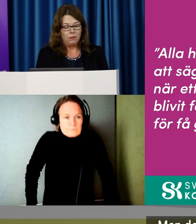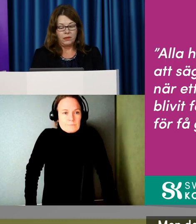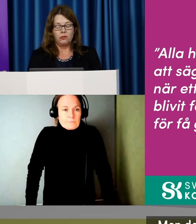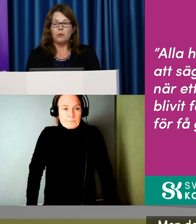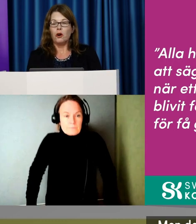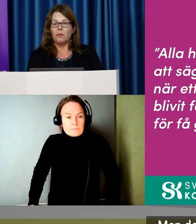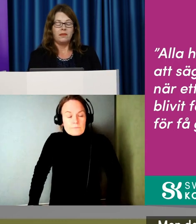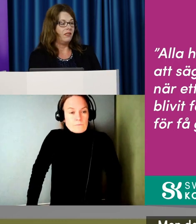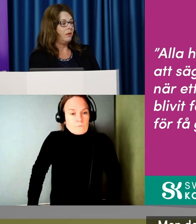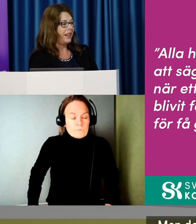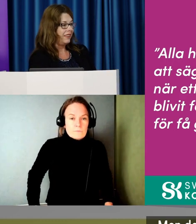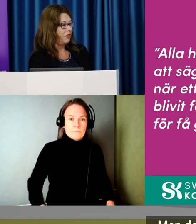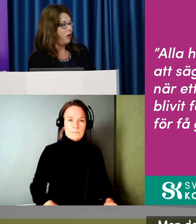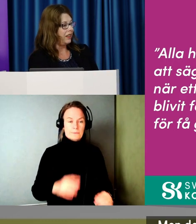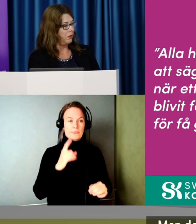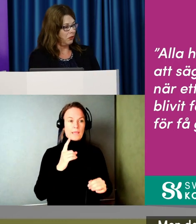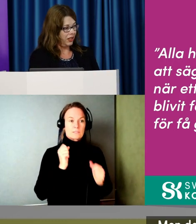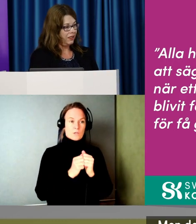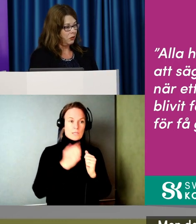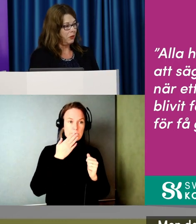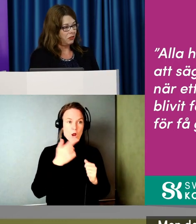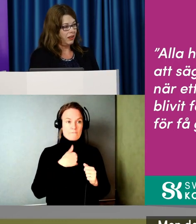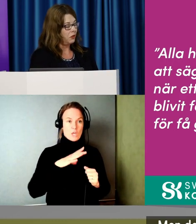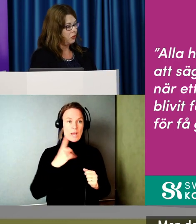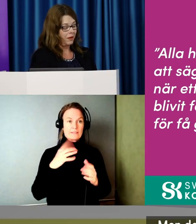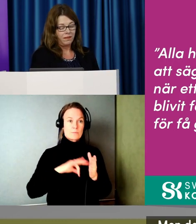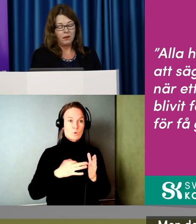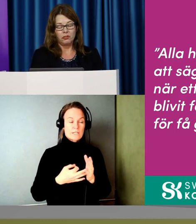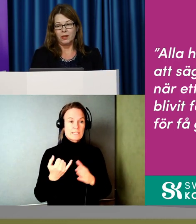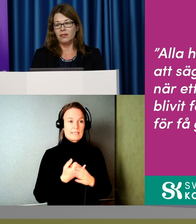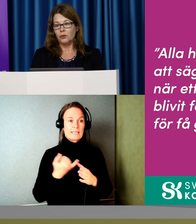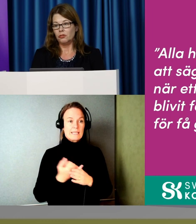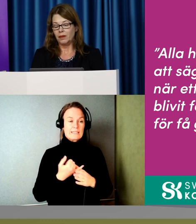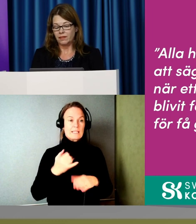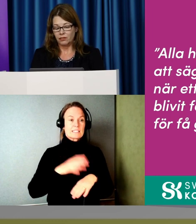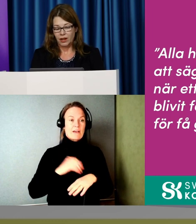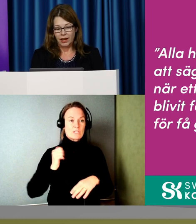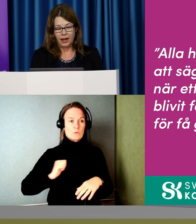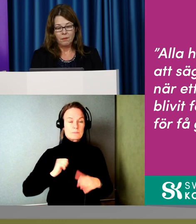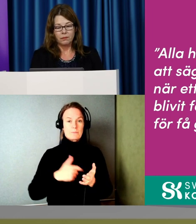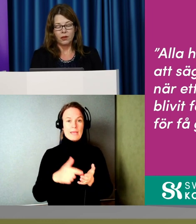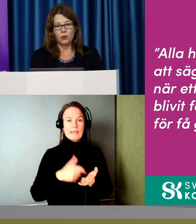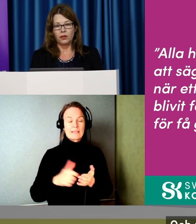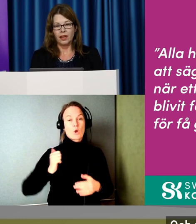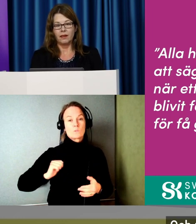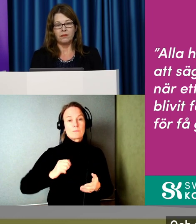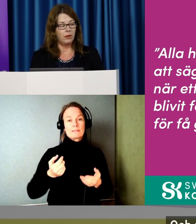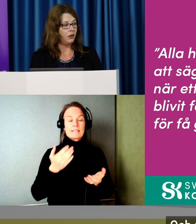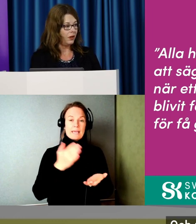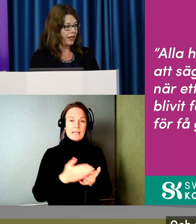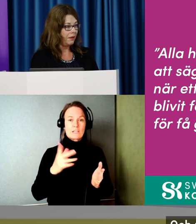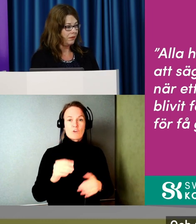Men det som är bra är att vi bland annat har ett projekt inom Sveriges konsumenter som heter Konsumenträtt för alla. Och